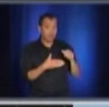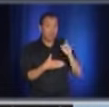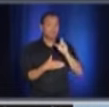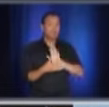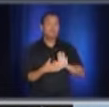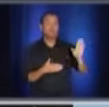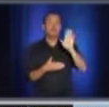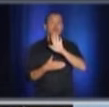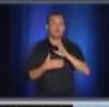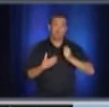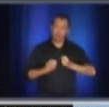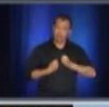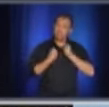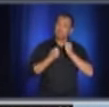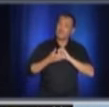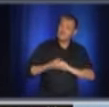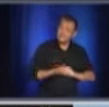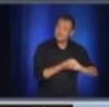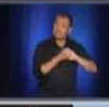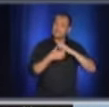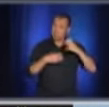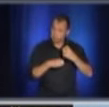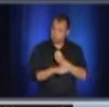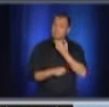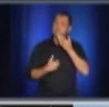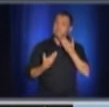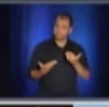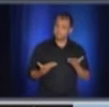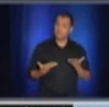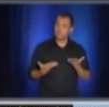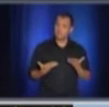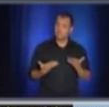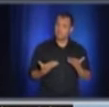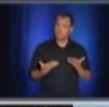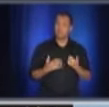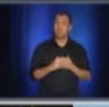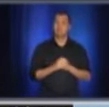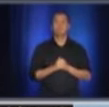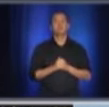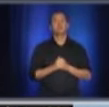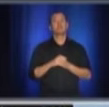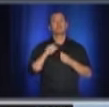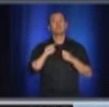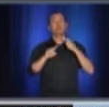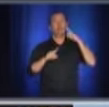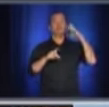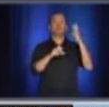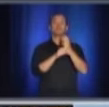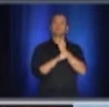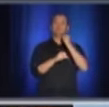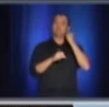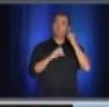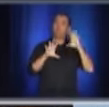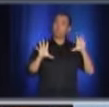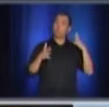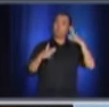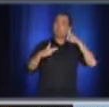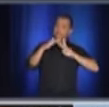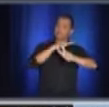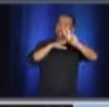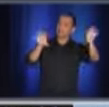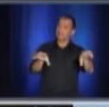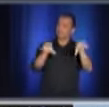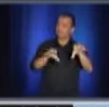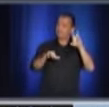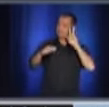collectif, on réussit très bien, puis on réussit de le faire de façon proactive, volontaire. Alors, je